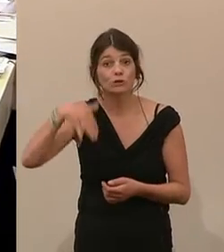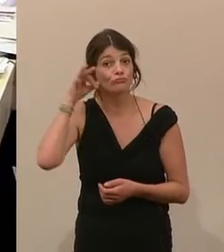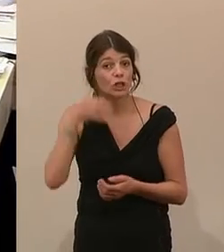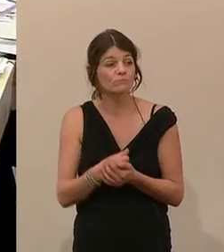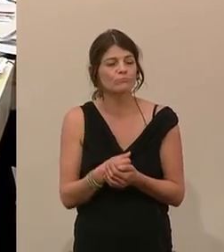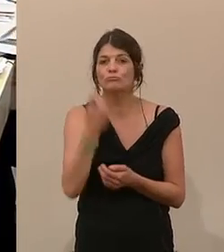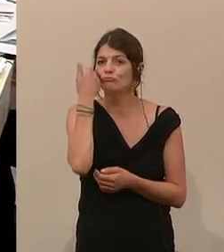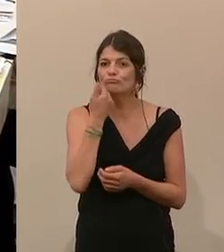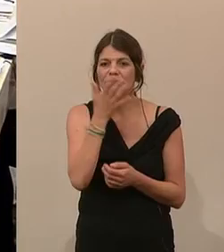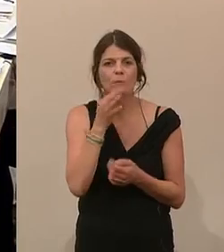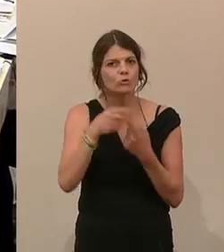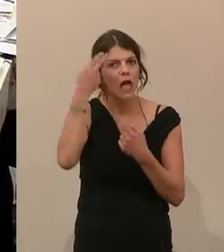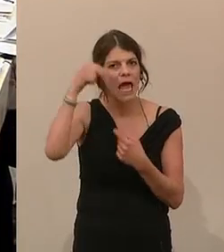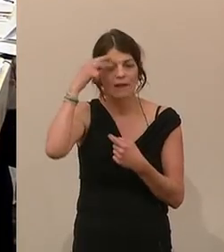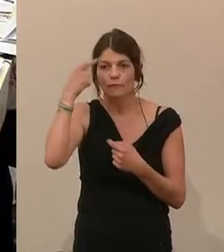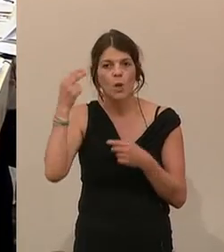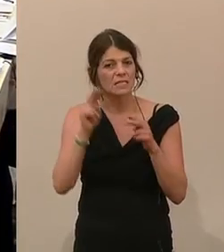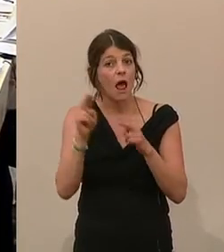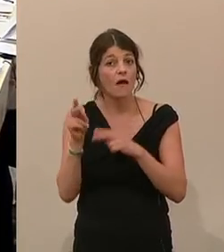dass eine entsprechende Petition von Eltern versandet ist.